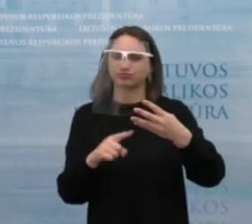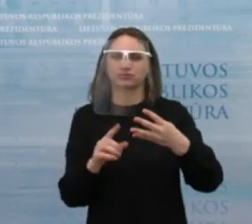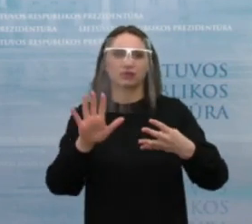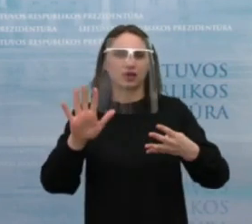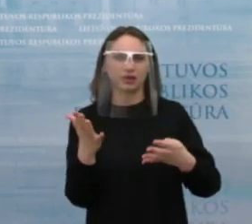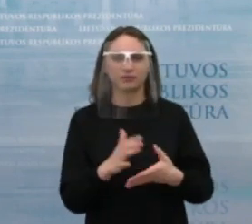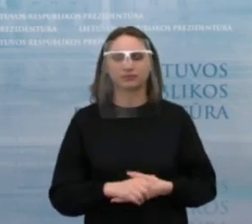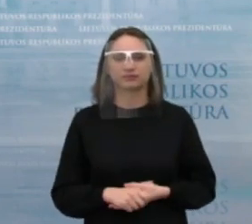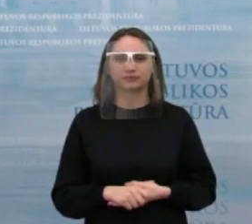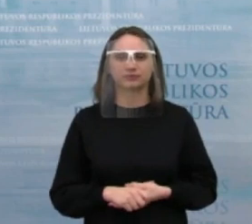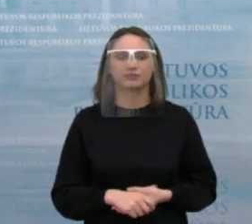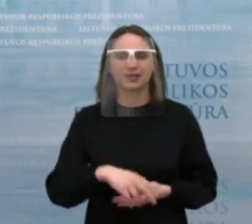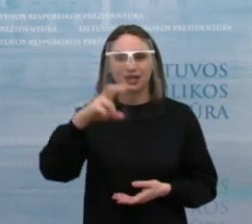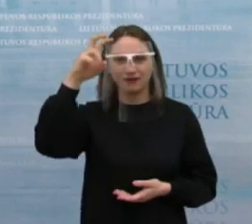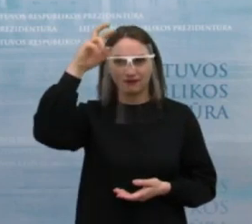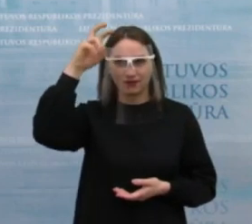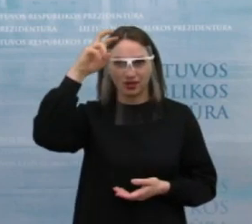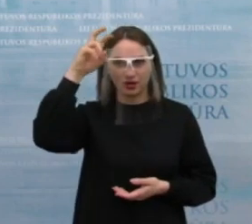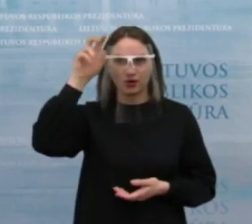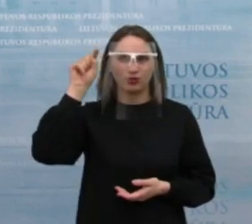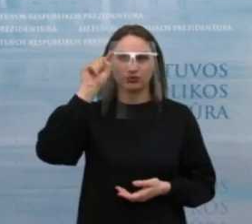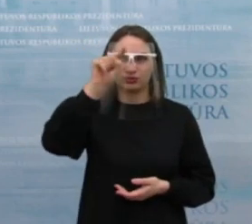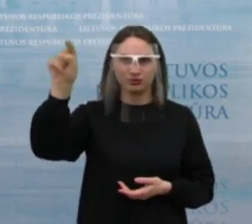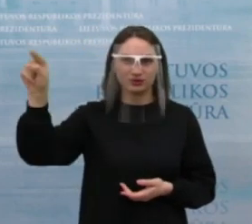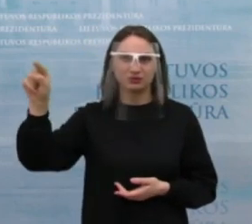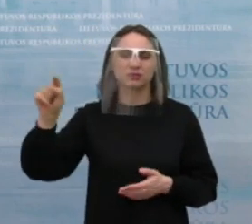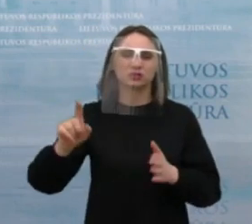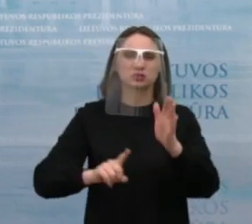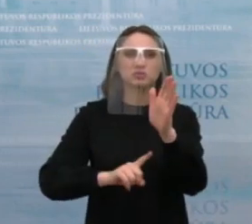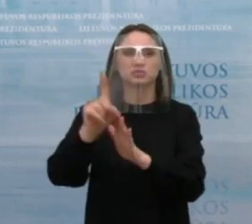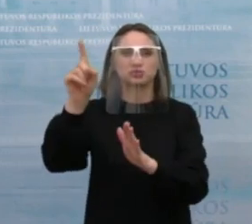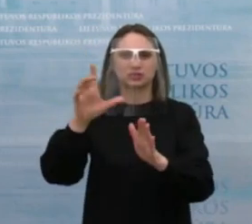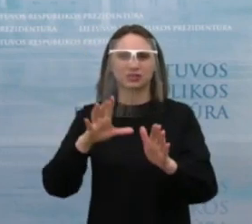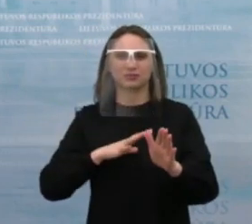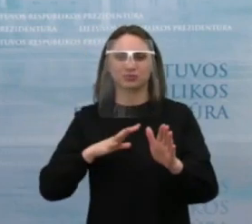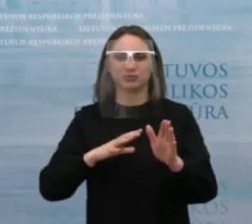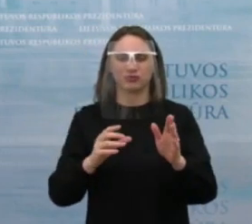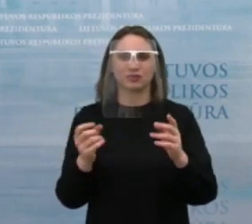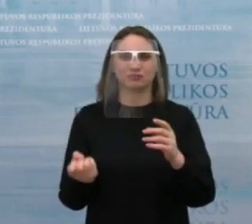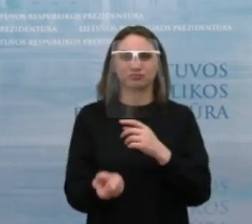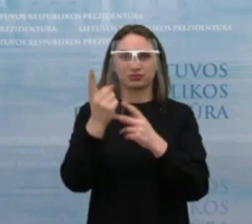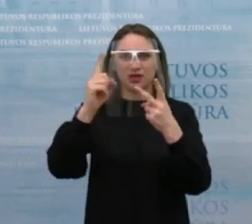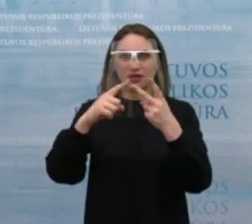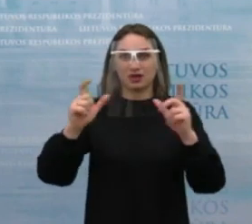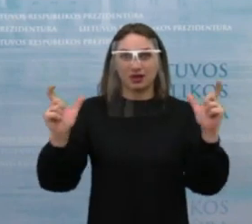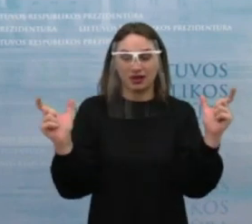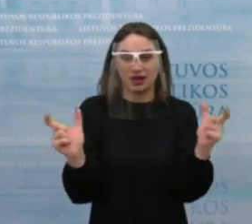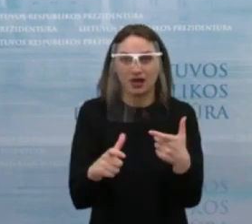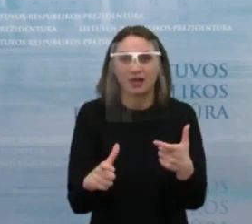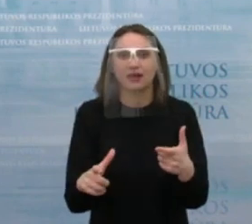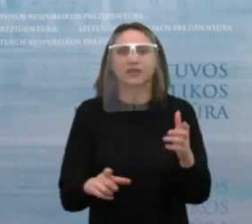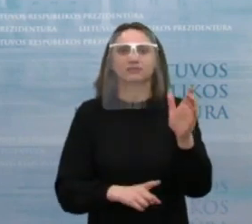Tai manome, kad vyriausybės priemonės, kurių mes ėmėmės valdant antrojo karantino bangą ir pritaikant